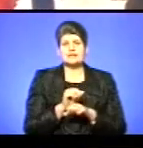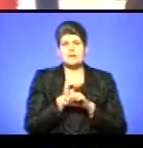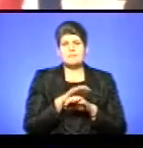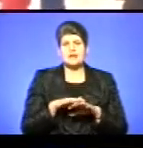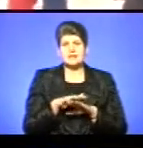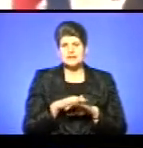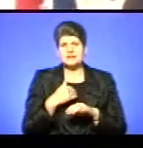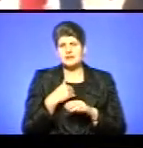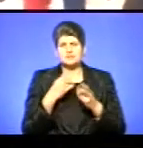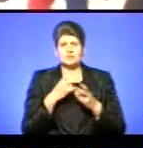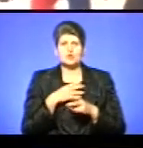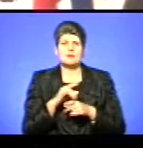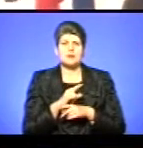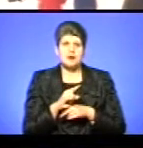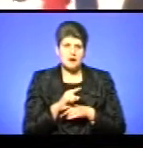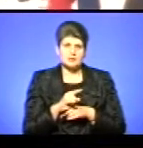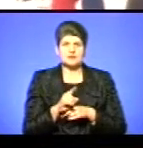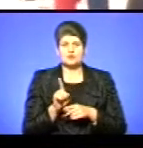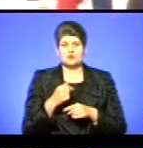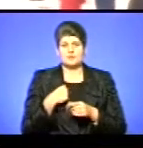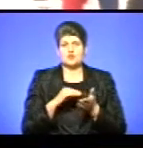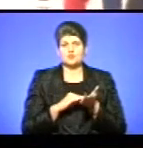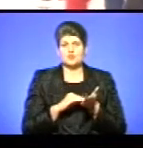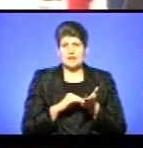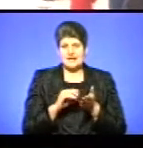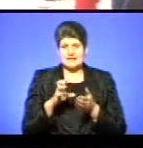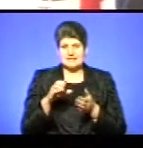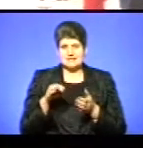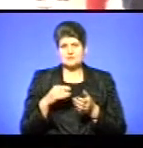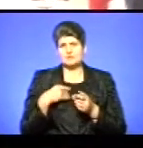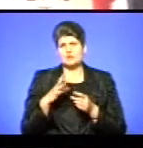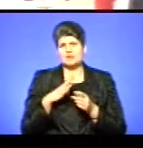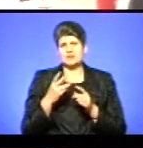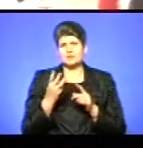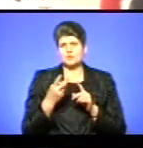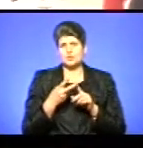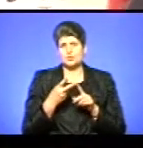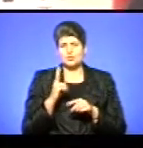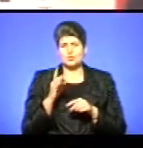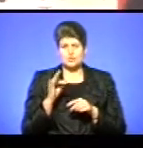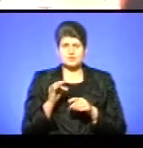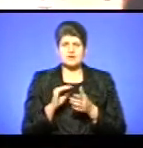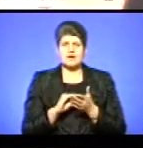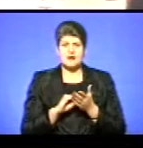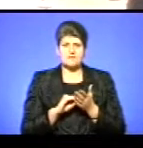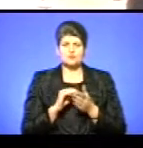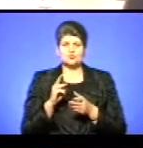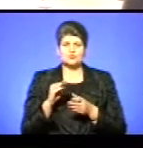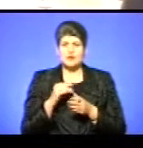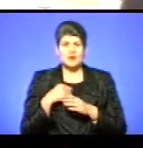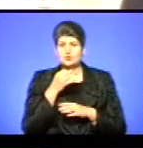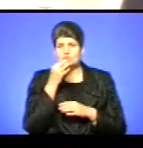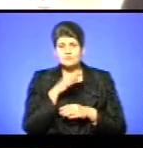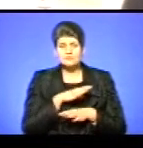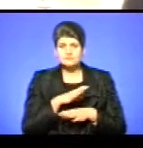вирушали. І нам довелося збрехати, що ми журналісти, хоча на той час ми були лише другокурсниками кафедри журналістики, а як такого досвіду не